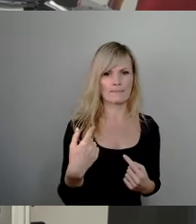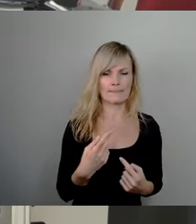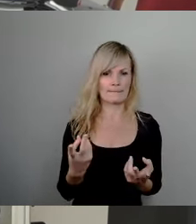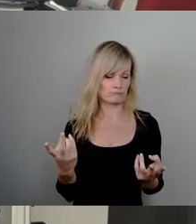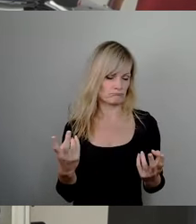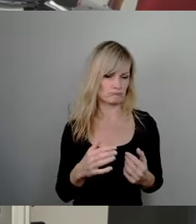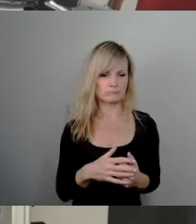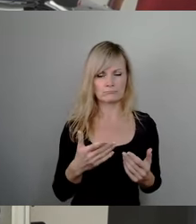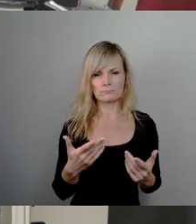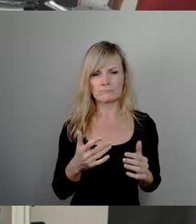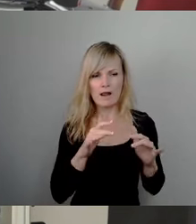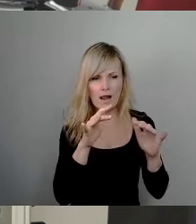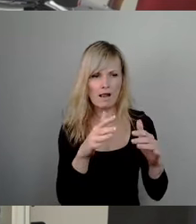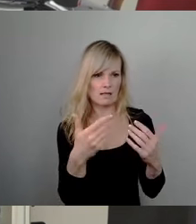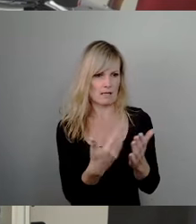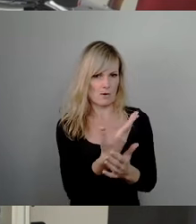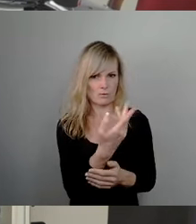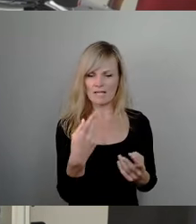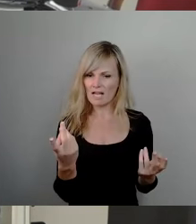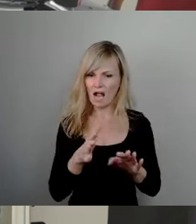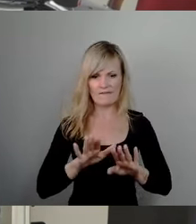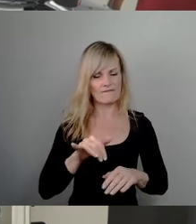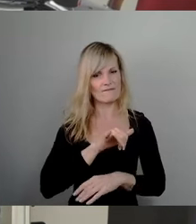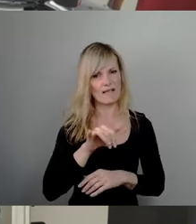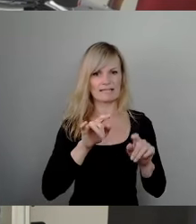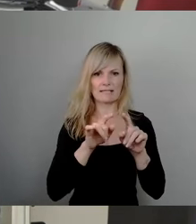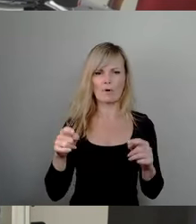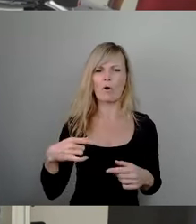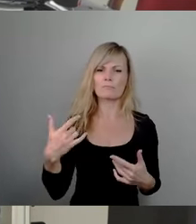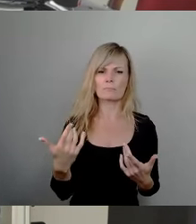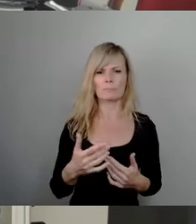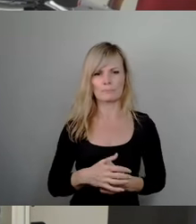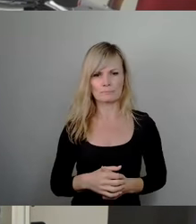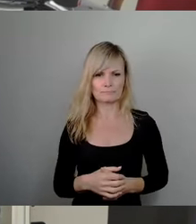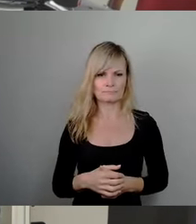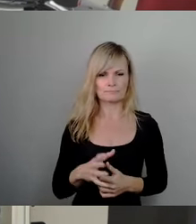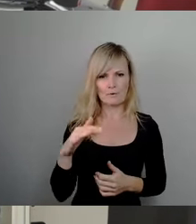hoffe.